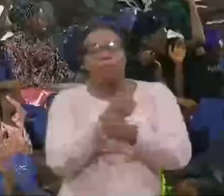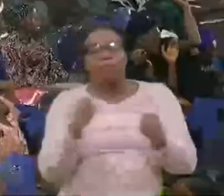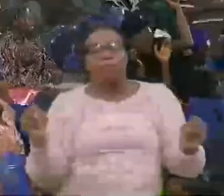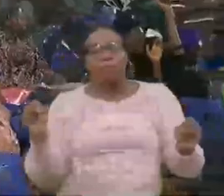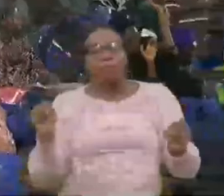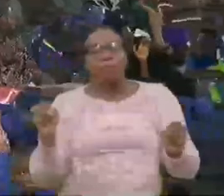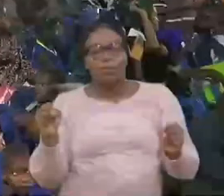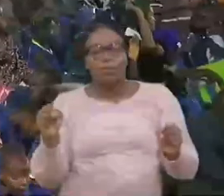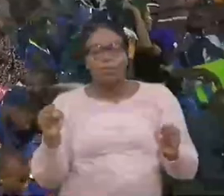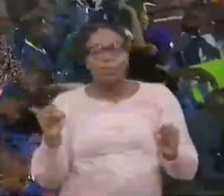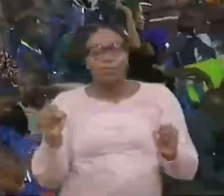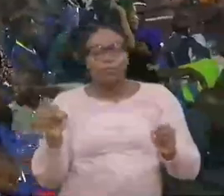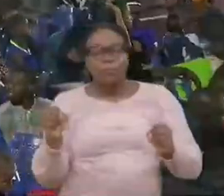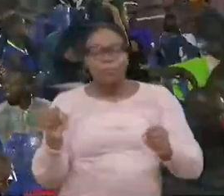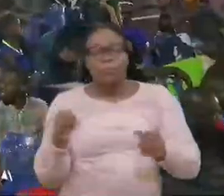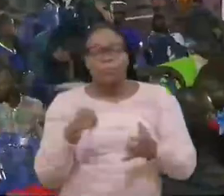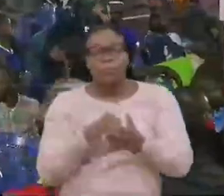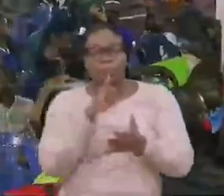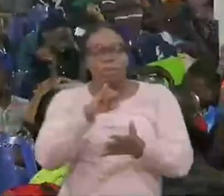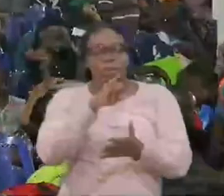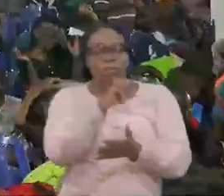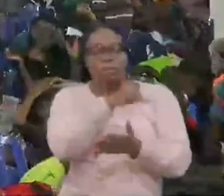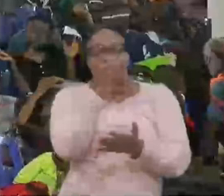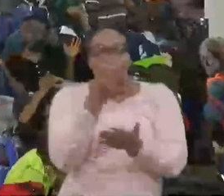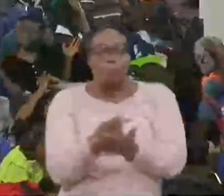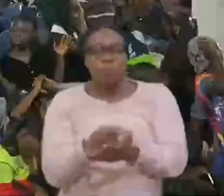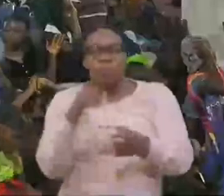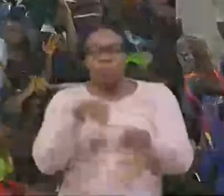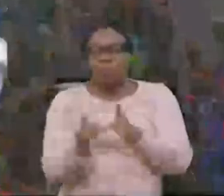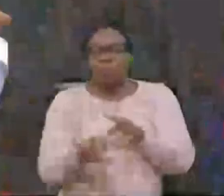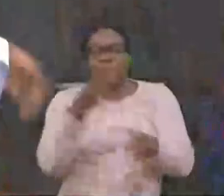C'est confirmé, Au nom de Jésus,